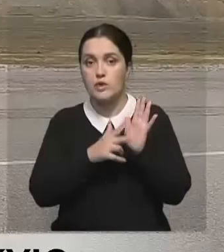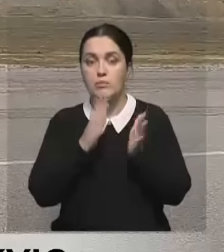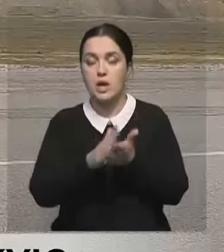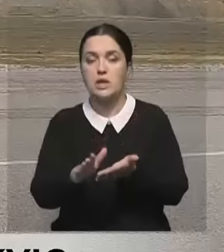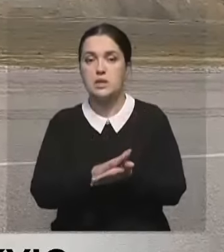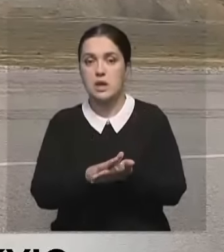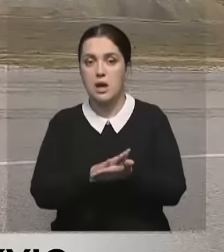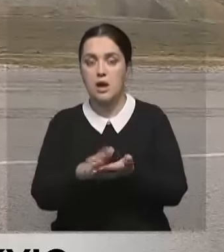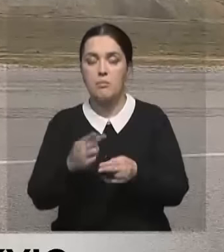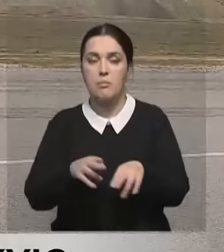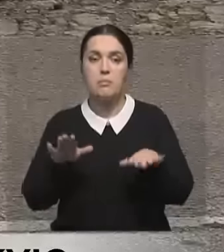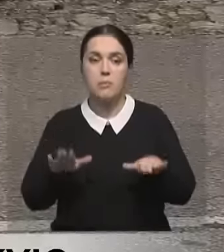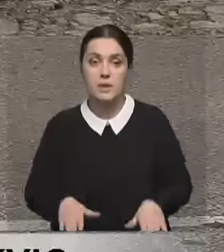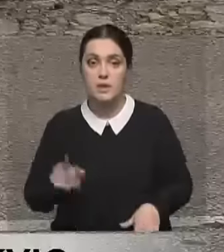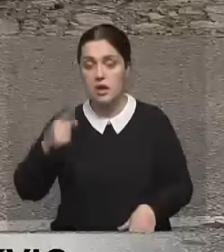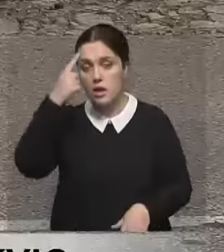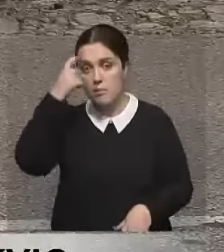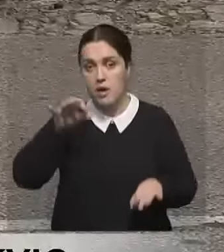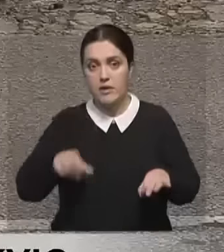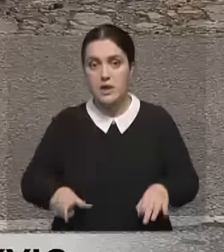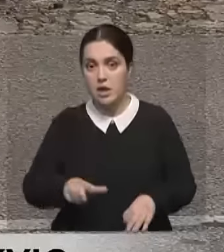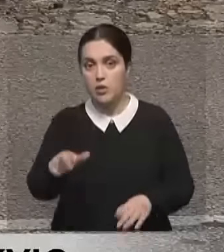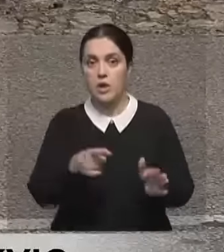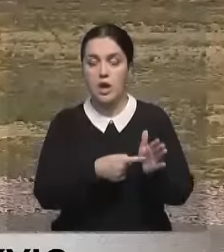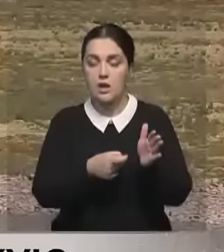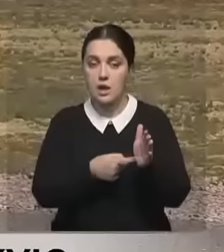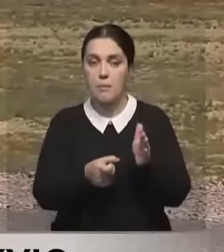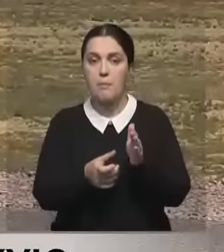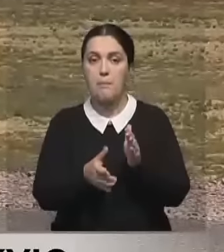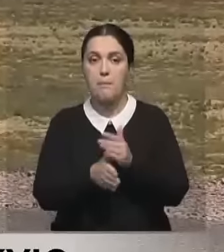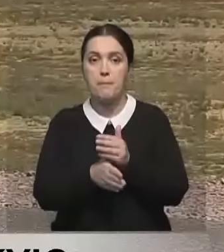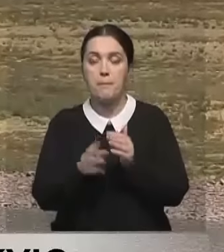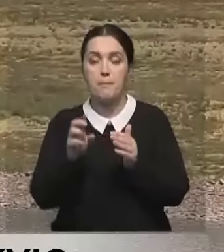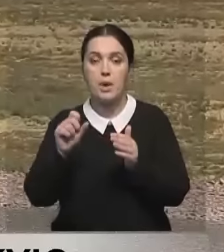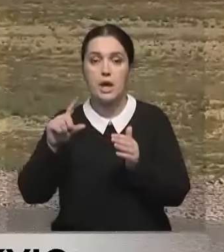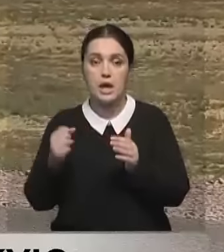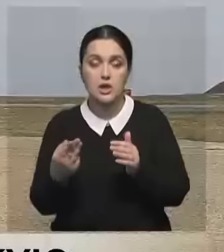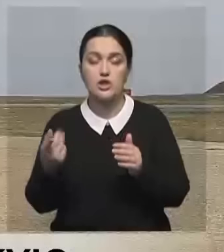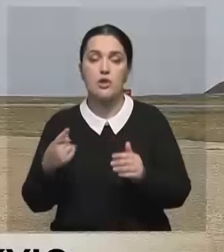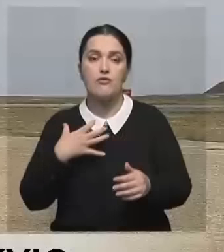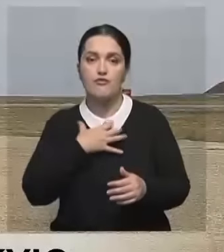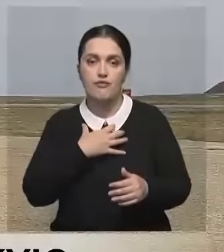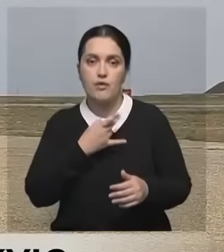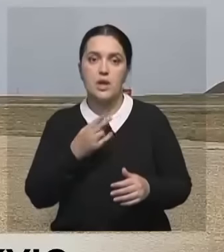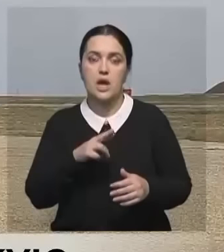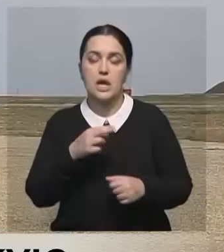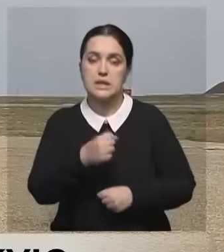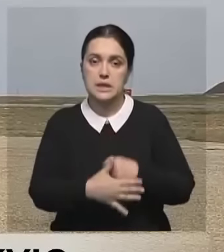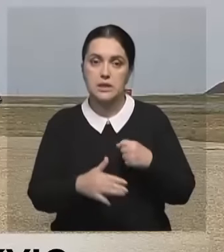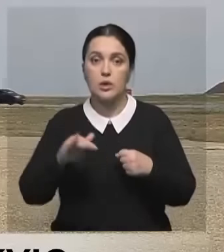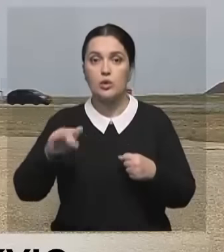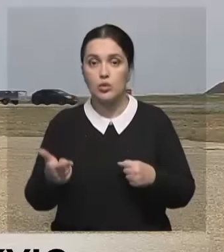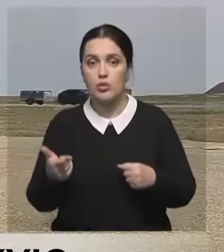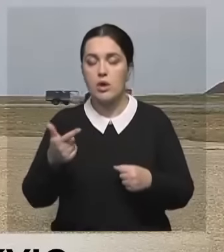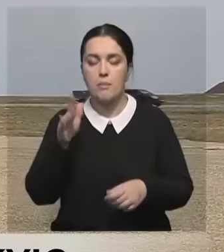-гигиенических узлов. Роман Скляр подчеркнул, что автодорога Караганда-Балхаш имеет важное значение для развития транспортного коридора «Центр-Юг» и поручил